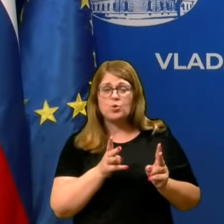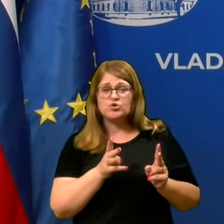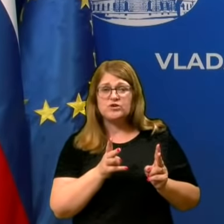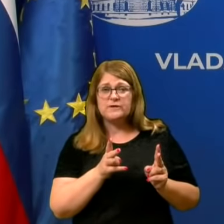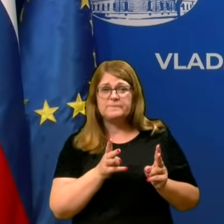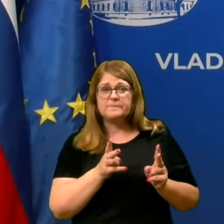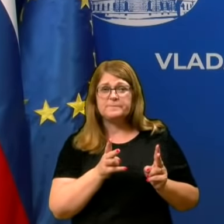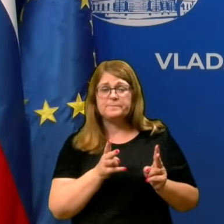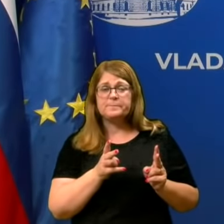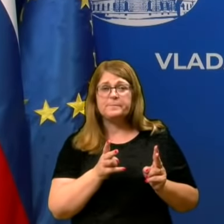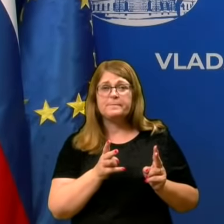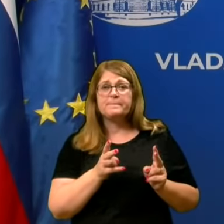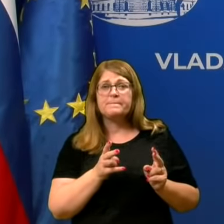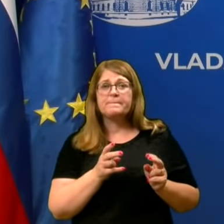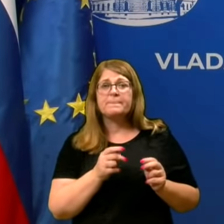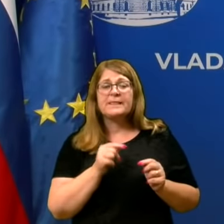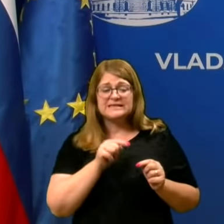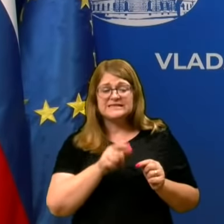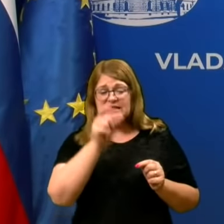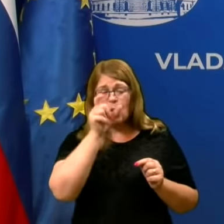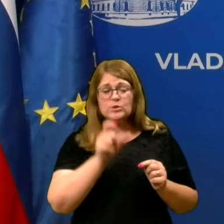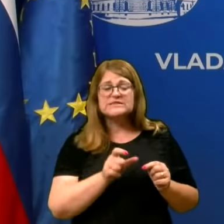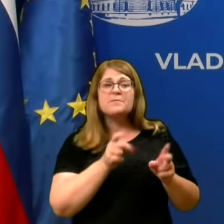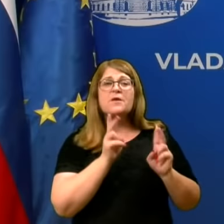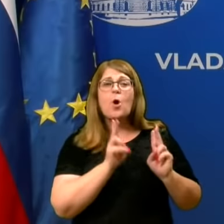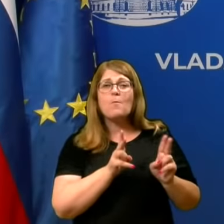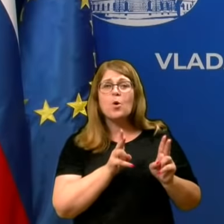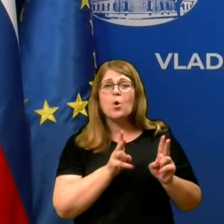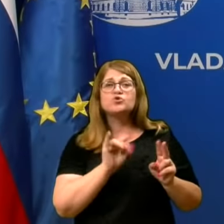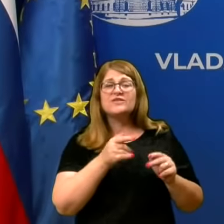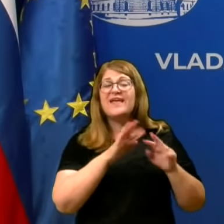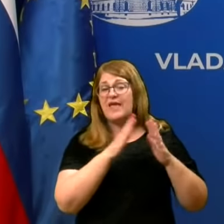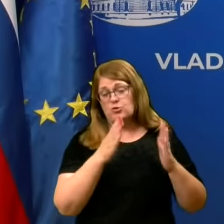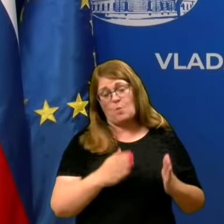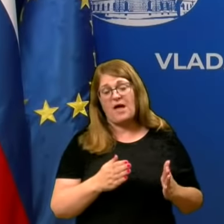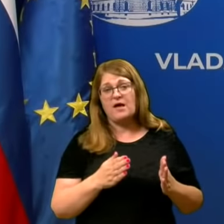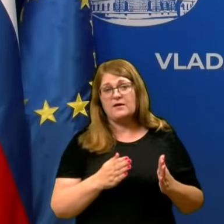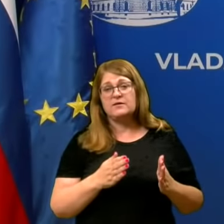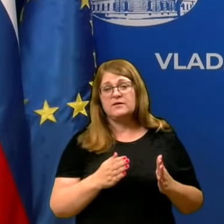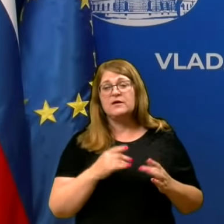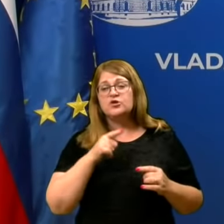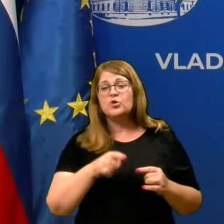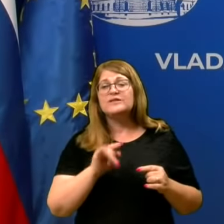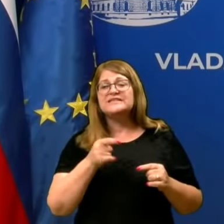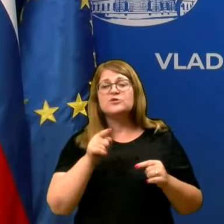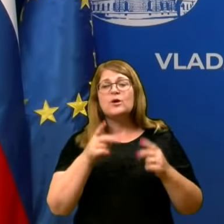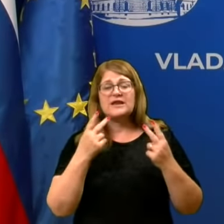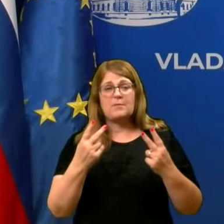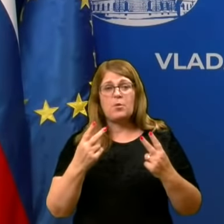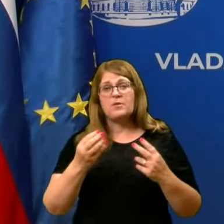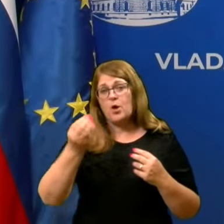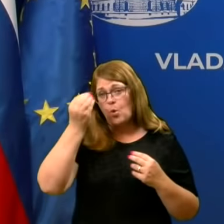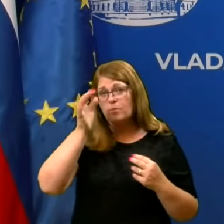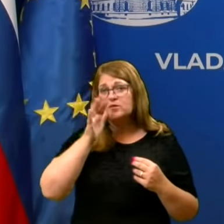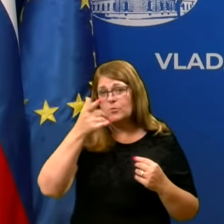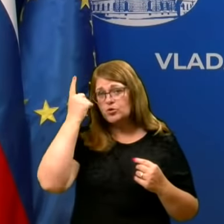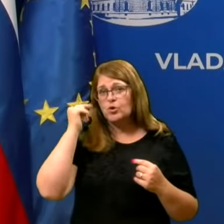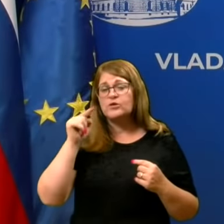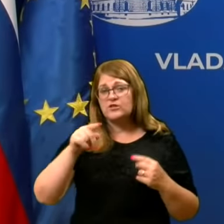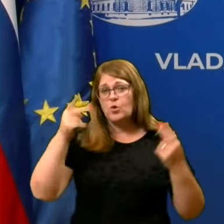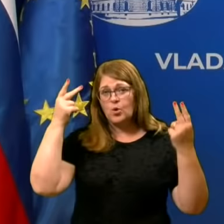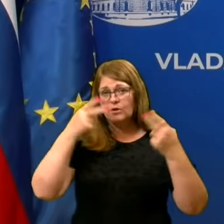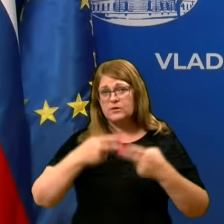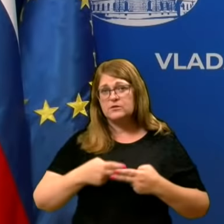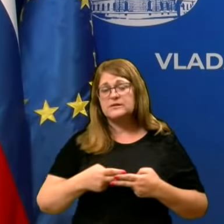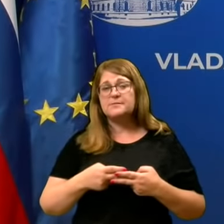dikcija karantena, ampak da se tej osebi omogoči, da je doma. In to je tisto, kar je pomembno. In upam, da to ljudje bojo